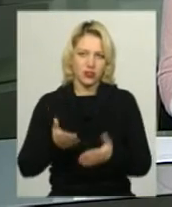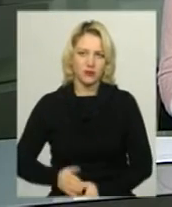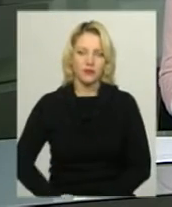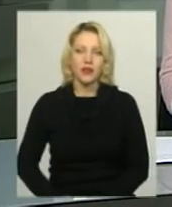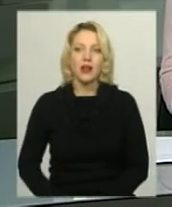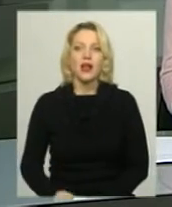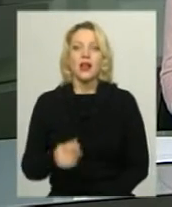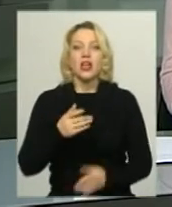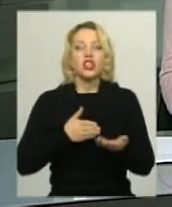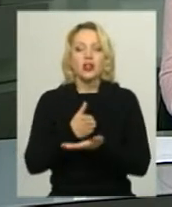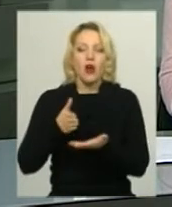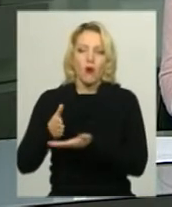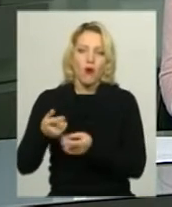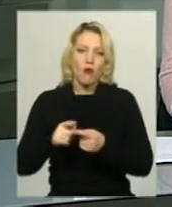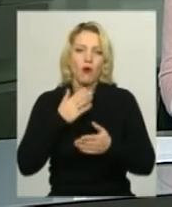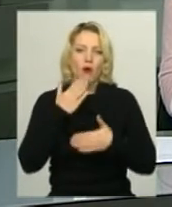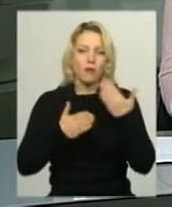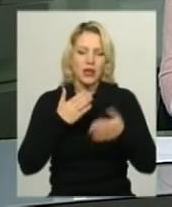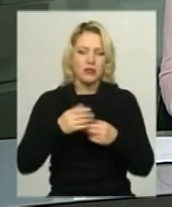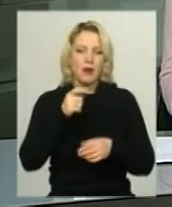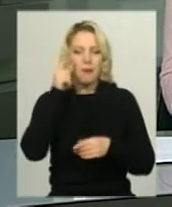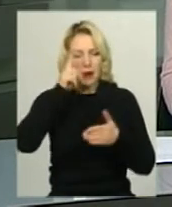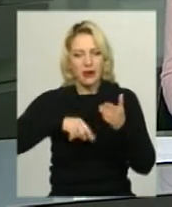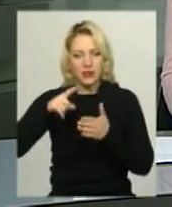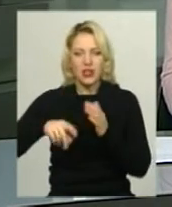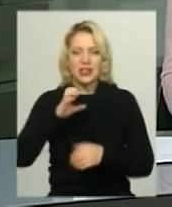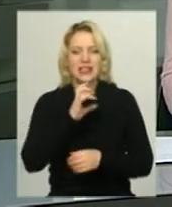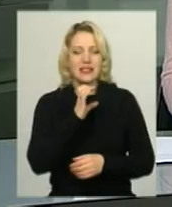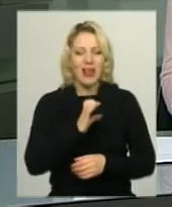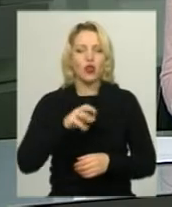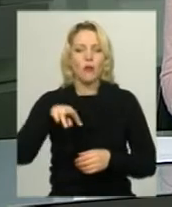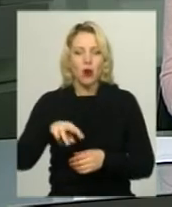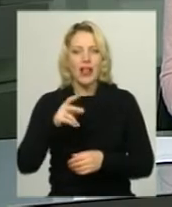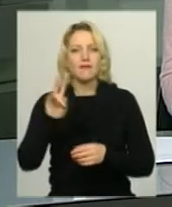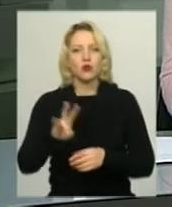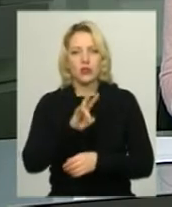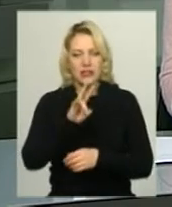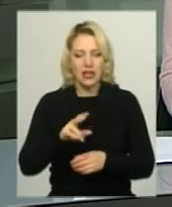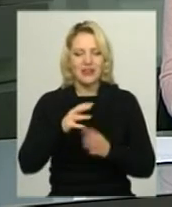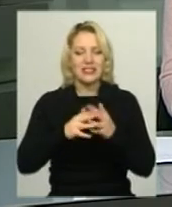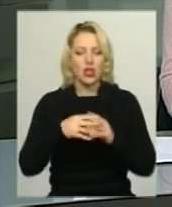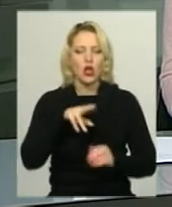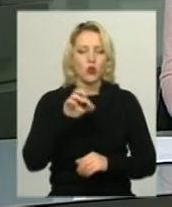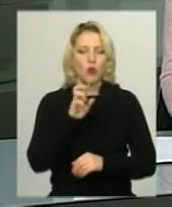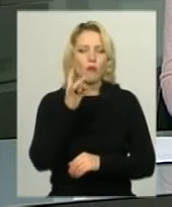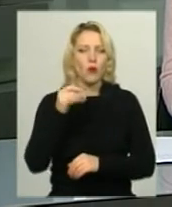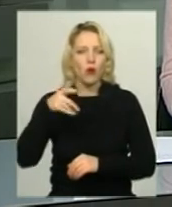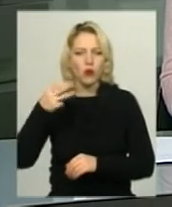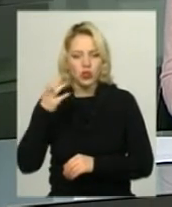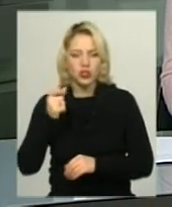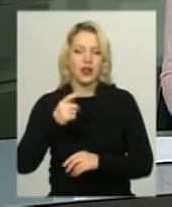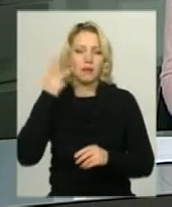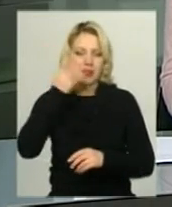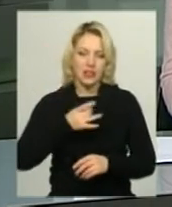Шляхом опитування парафіяни Свято-Миколаївської церкви в селі Доброгорща Хмельницького району вирішили приєднатися до